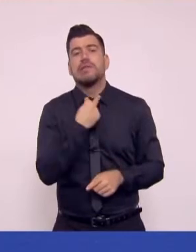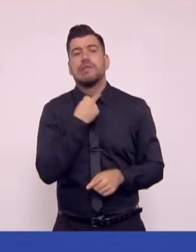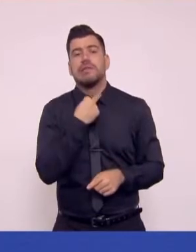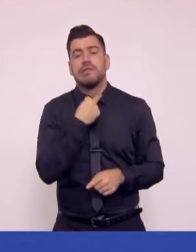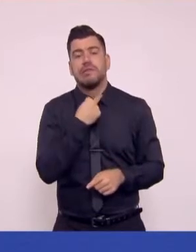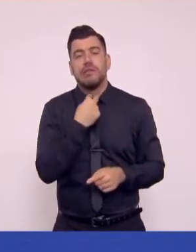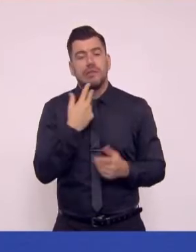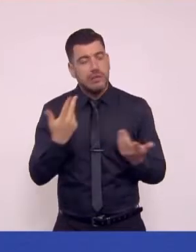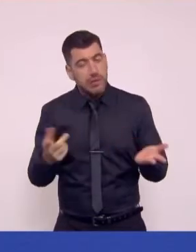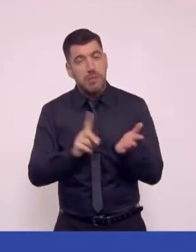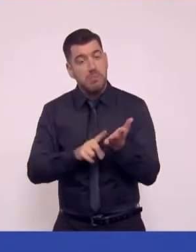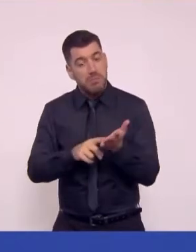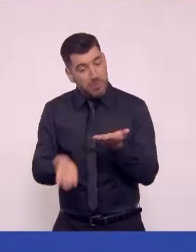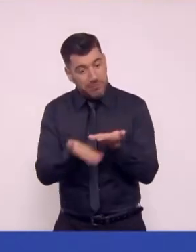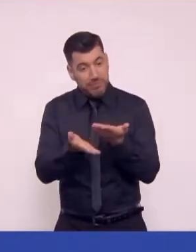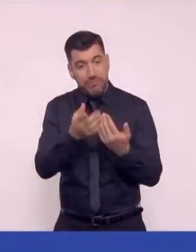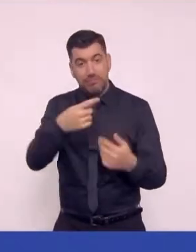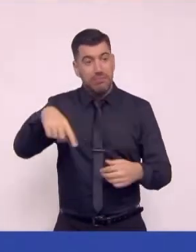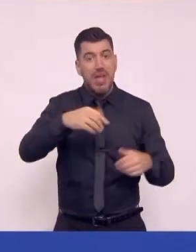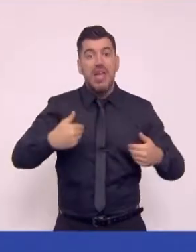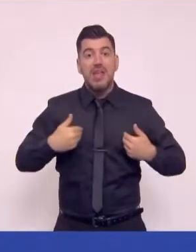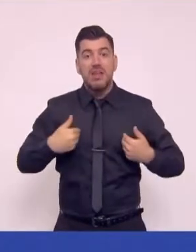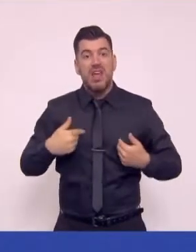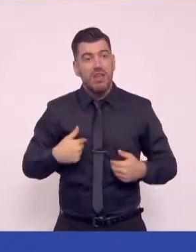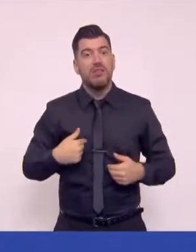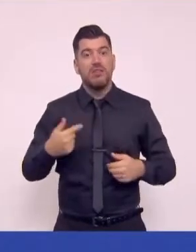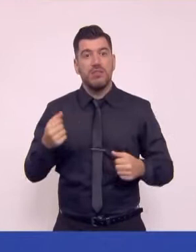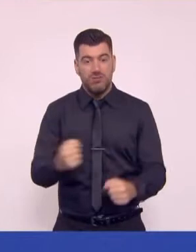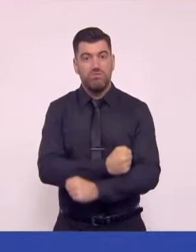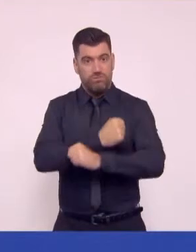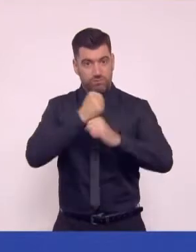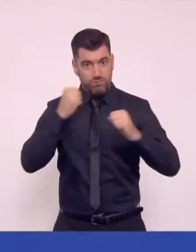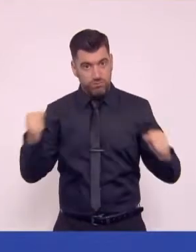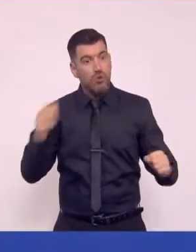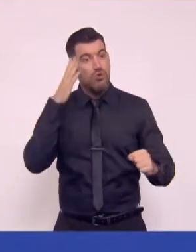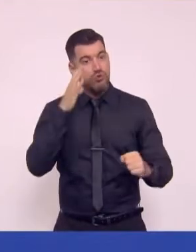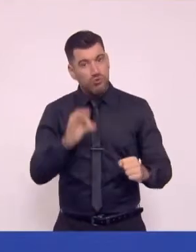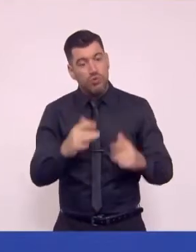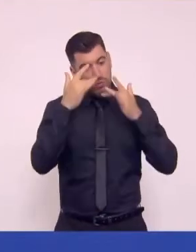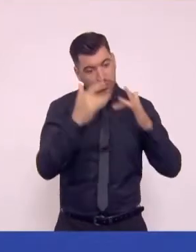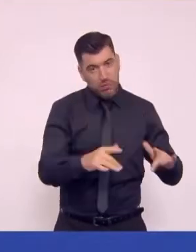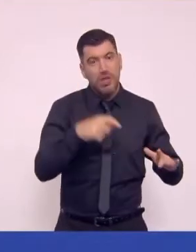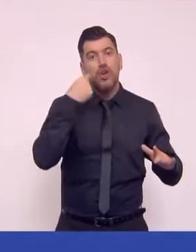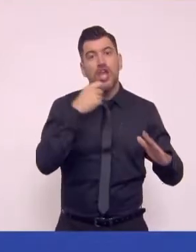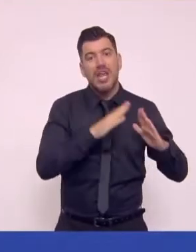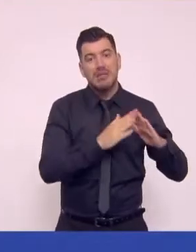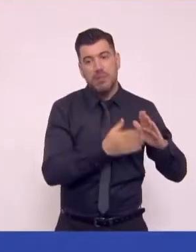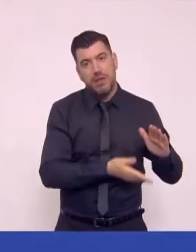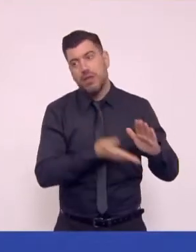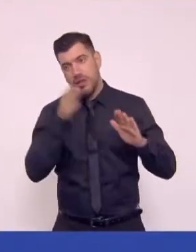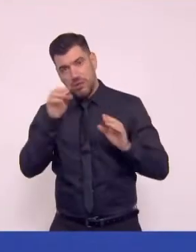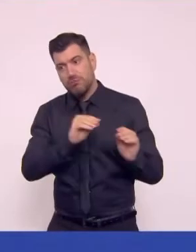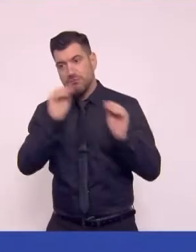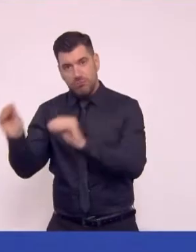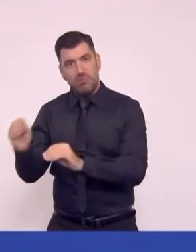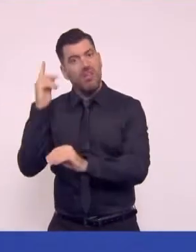σκύψουμε και να βοηθήσουμε τους νέους να σταθούν ταχύτερα στα πόδια τους, για να μπορούν να φύγουν από τη γονεϊκή αιστεία. Αλλά ταυτόχρονα